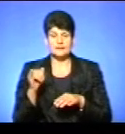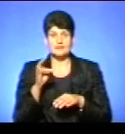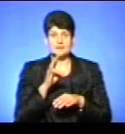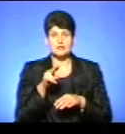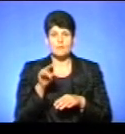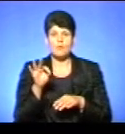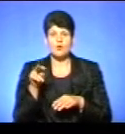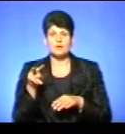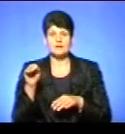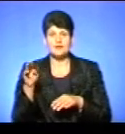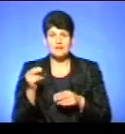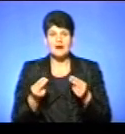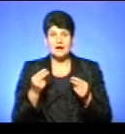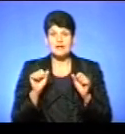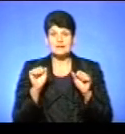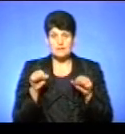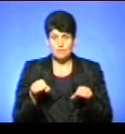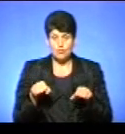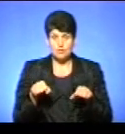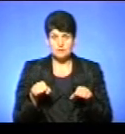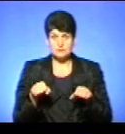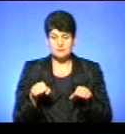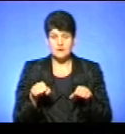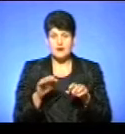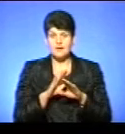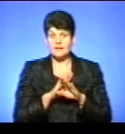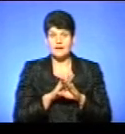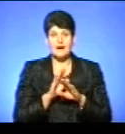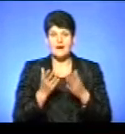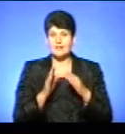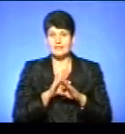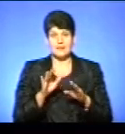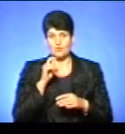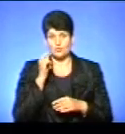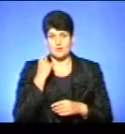дозволяли грати, але не на контрреволюційній українській мові.